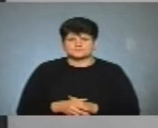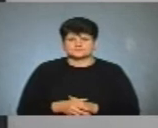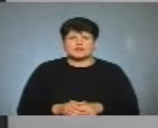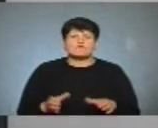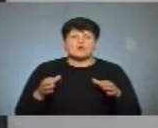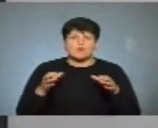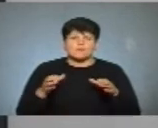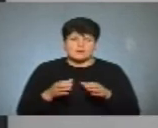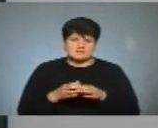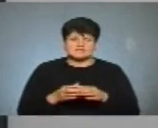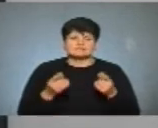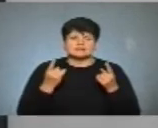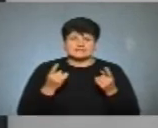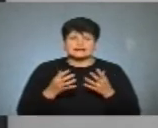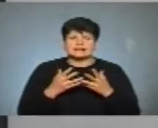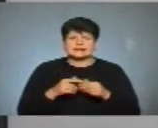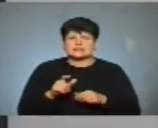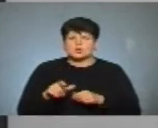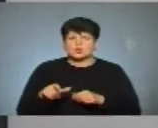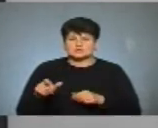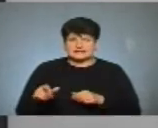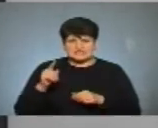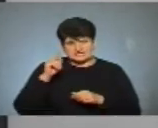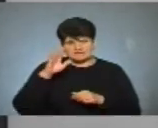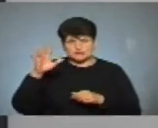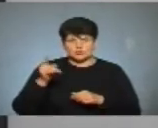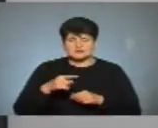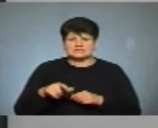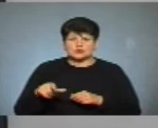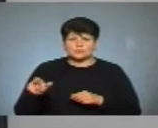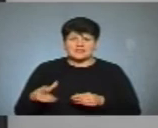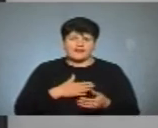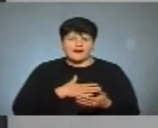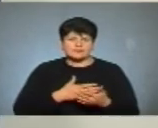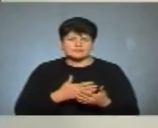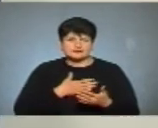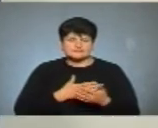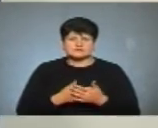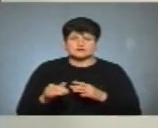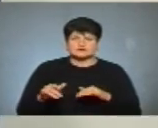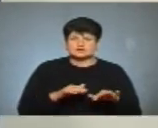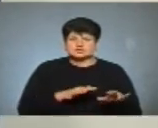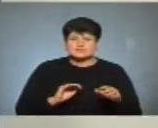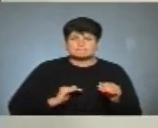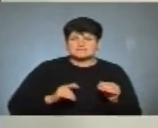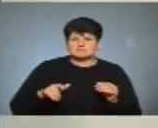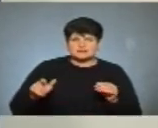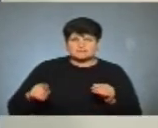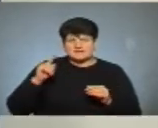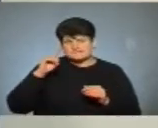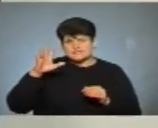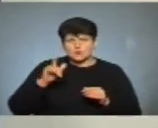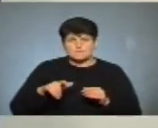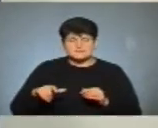велика кількість людей, які відомі тернополянам як активісти, громадські діячі, підприємці, відомі люди